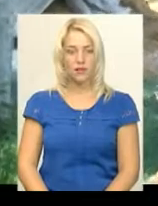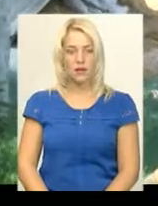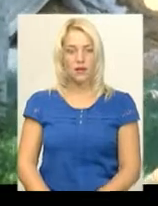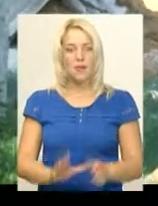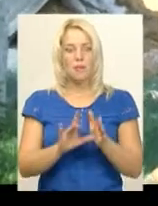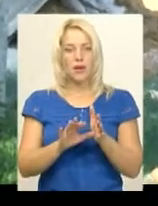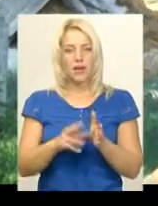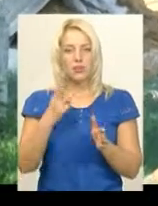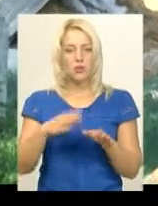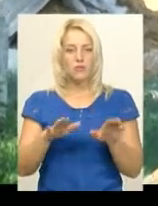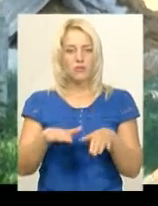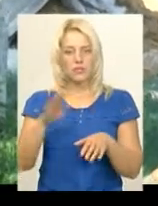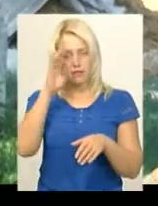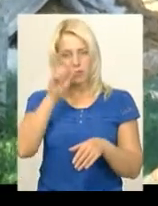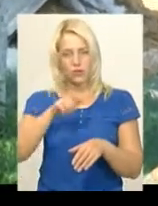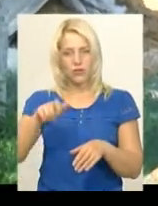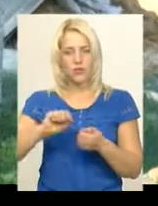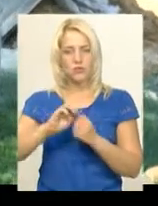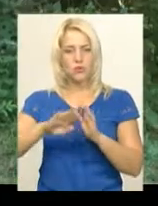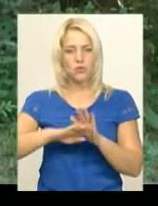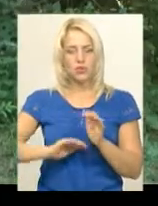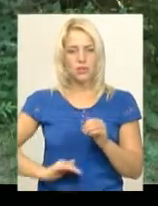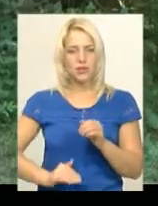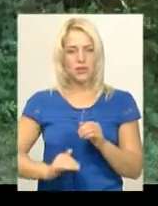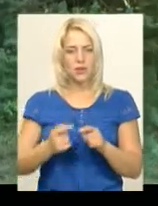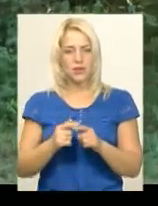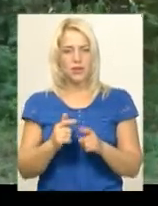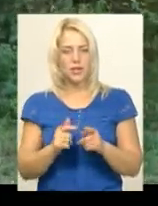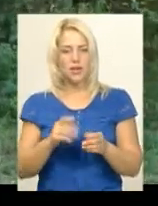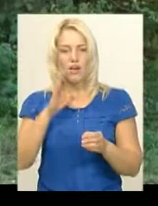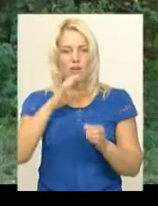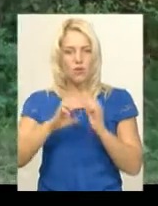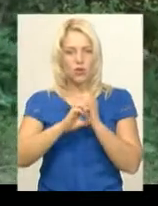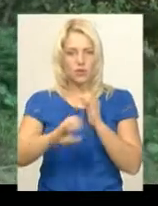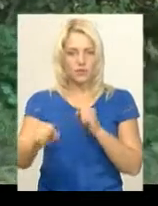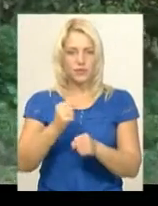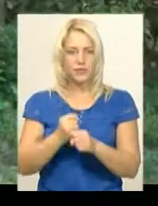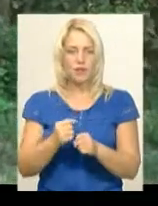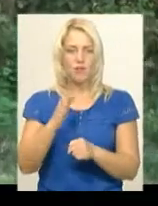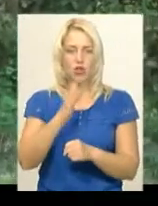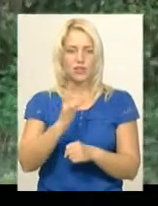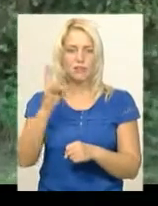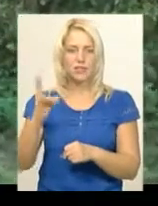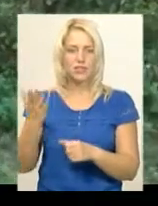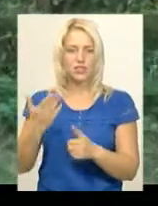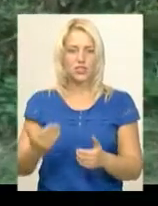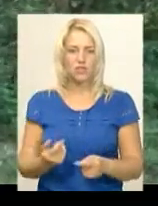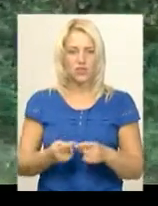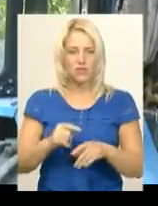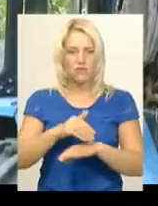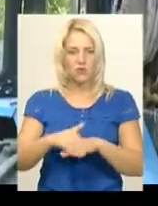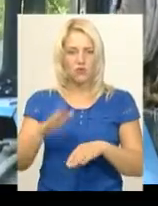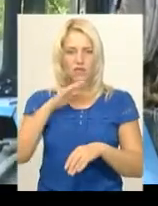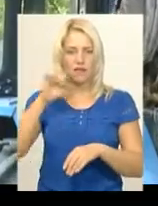Бригада з трьох місцевих чоловіків та кам'янець-подільських підрядників прокладає селом водопровід. Володимир і Ніна, які живуть на цій вулиці, кажуть,